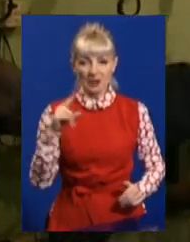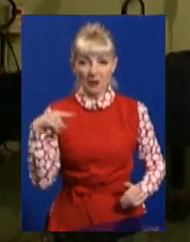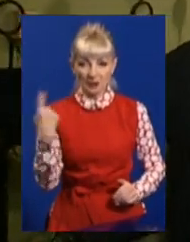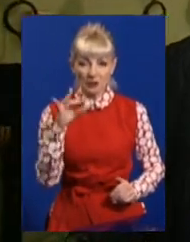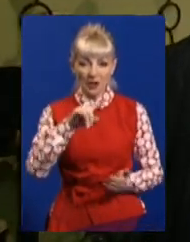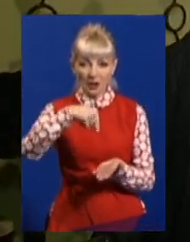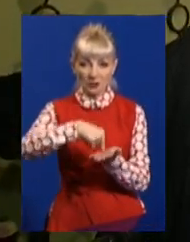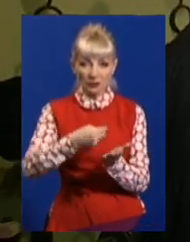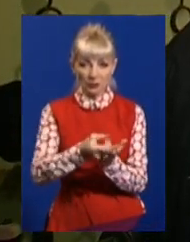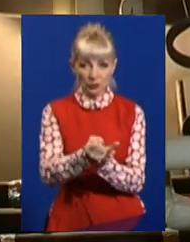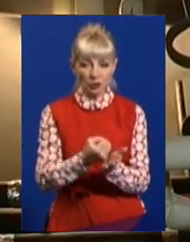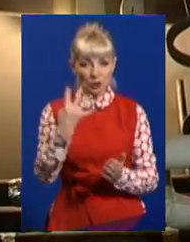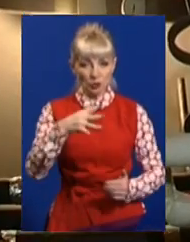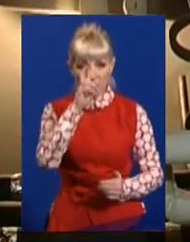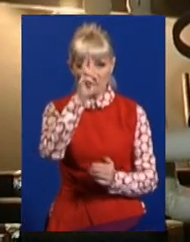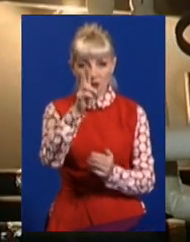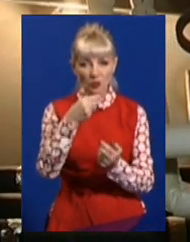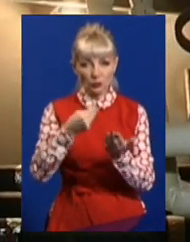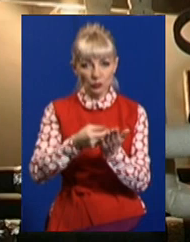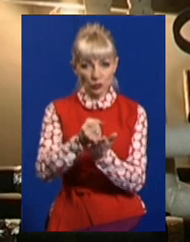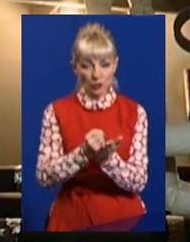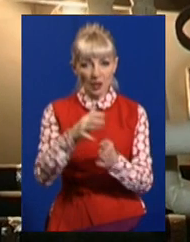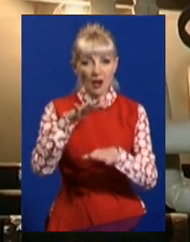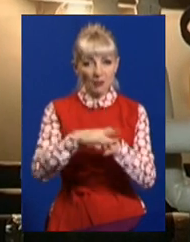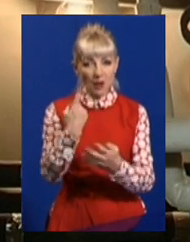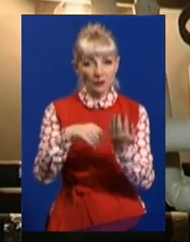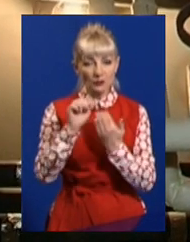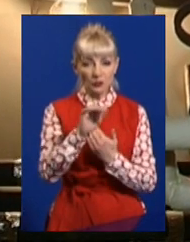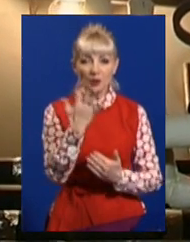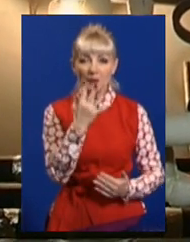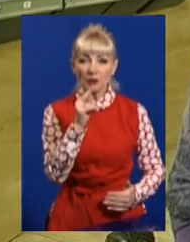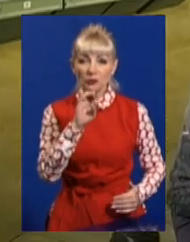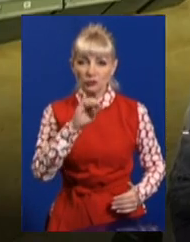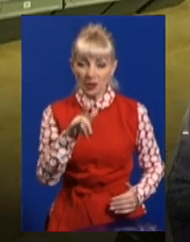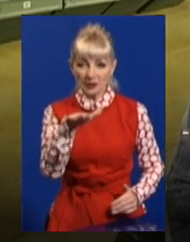міського бюджетів, 40 – з державного. Банку повернули п'яту частину позики.